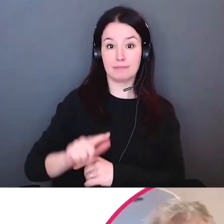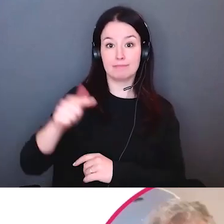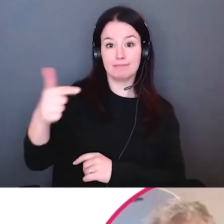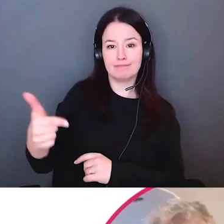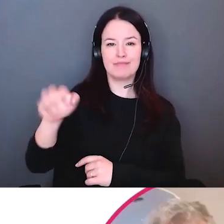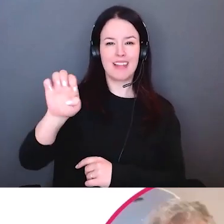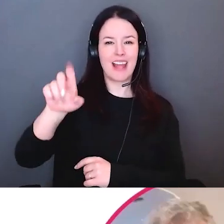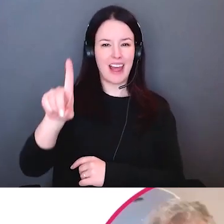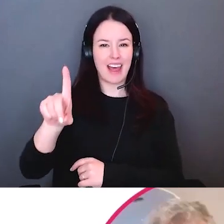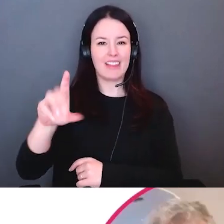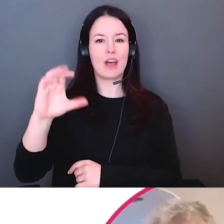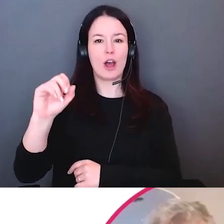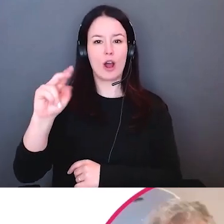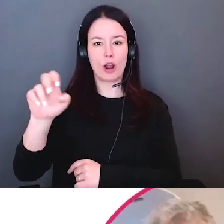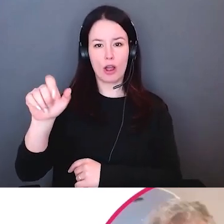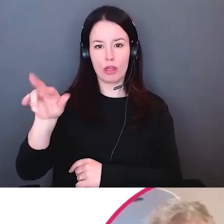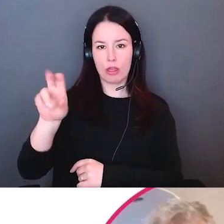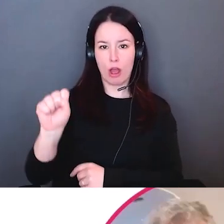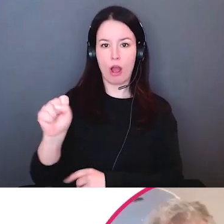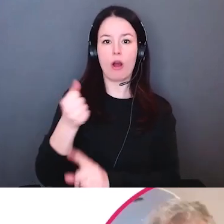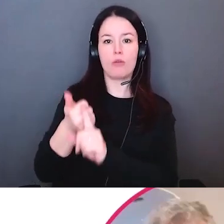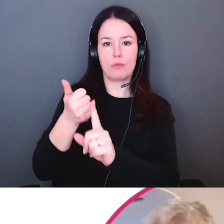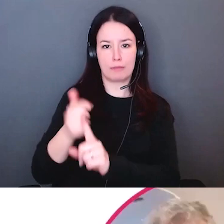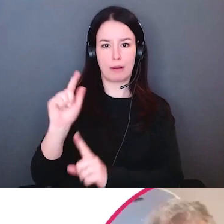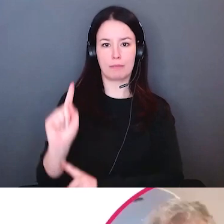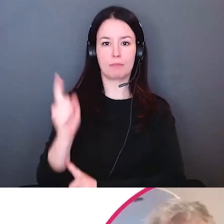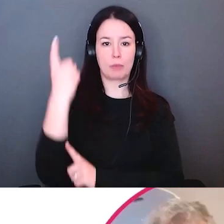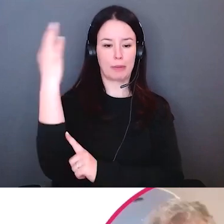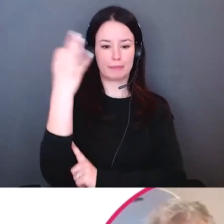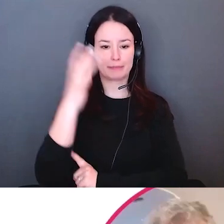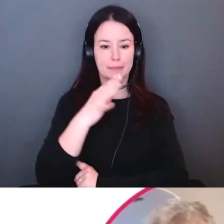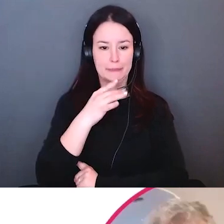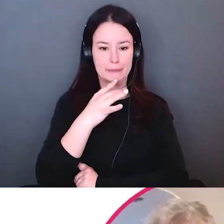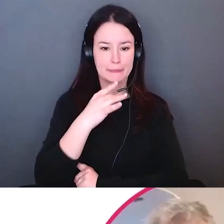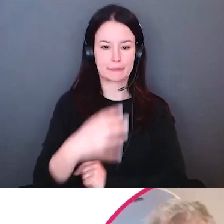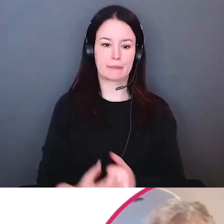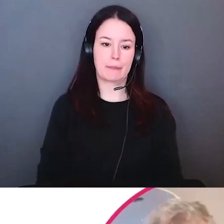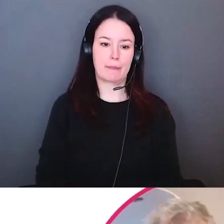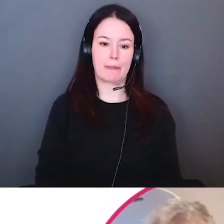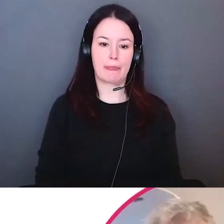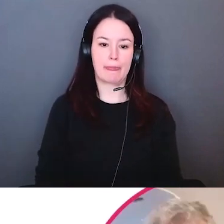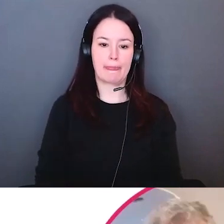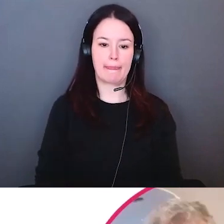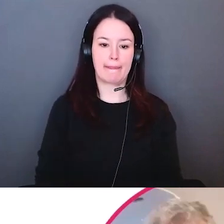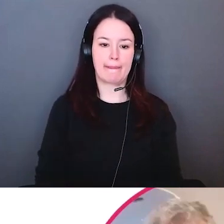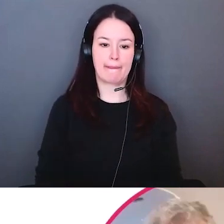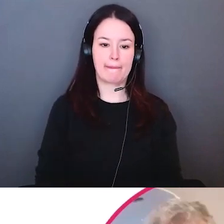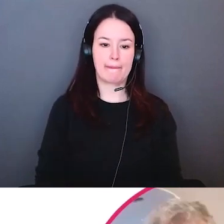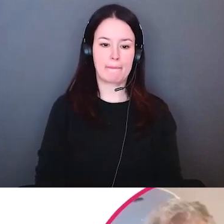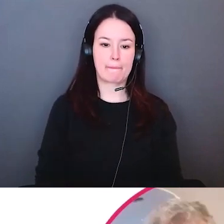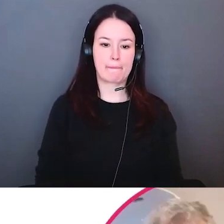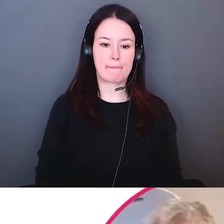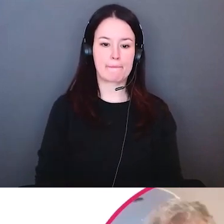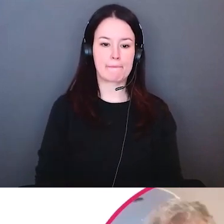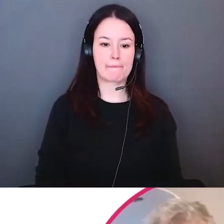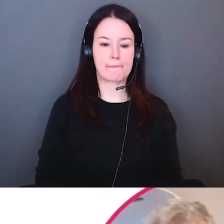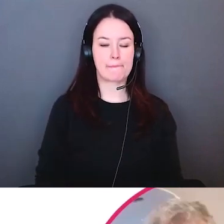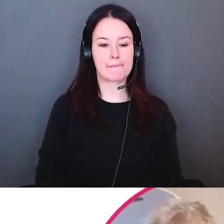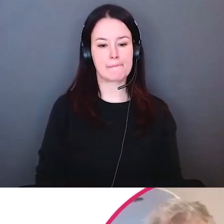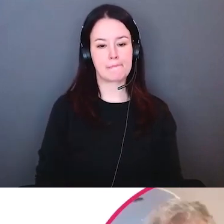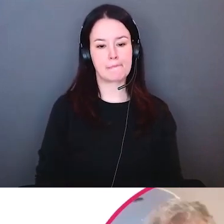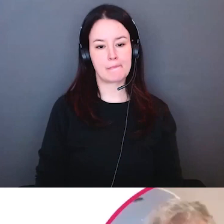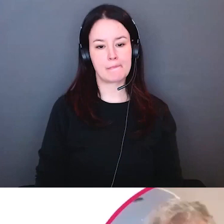est un des ancêtres Mohawk et d